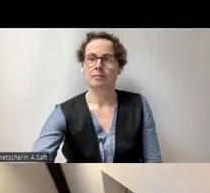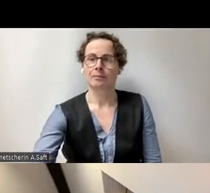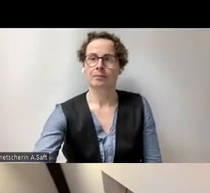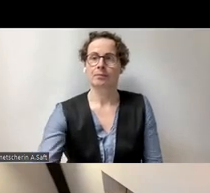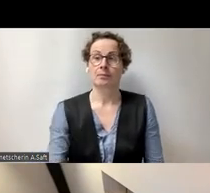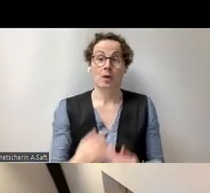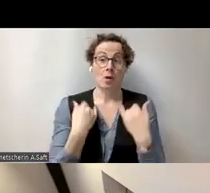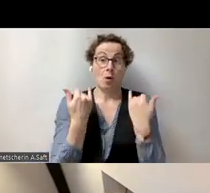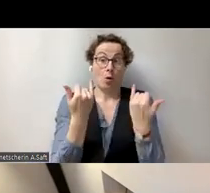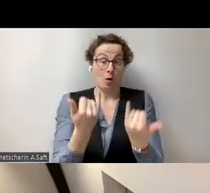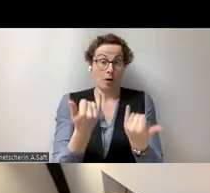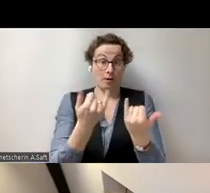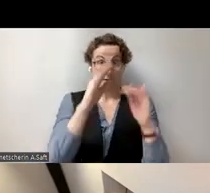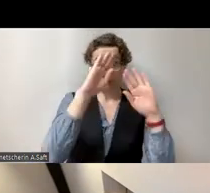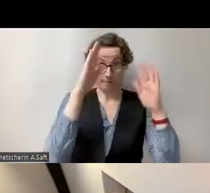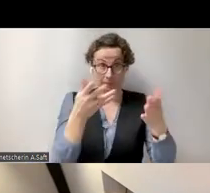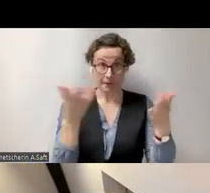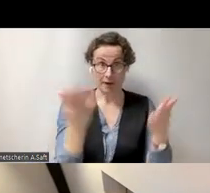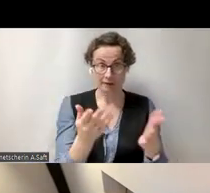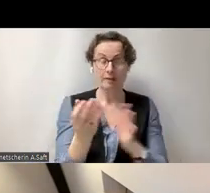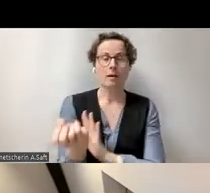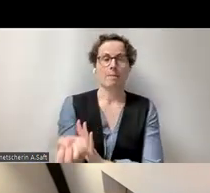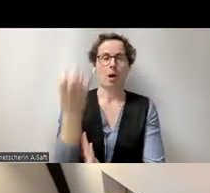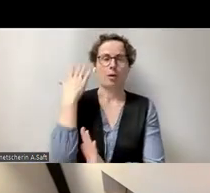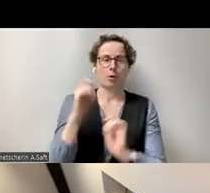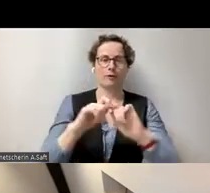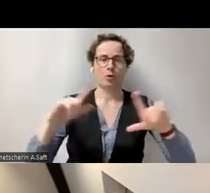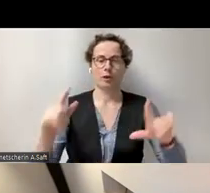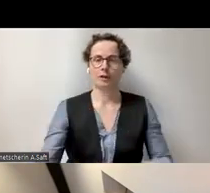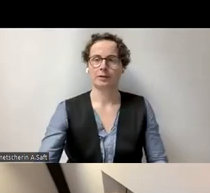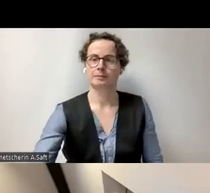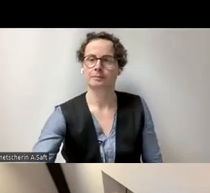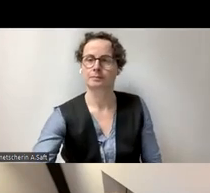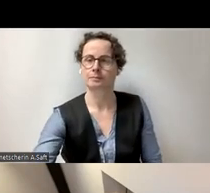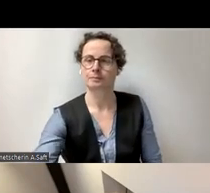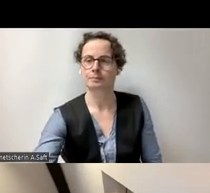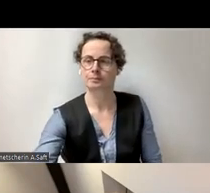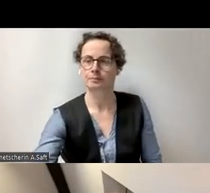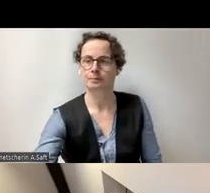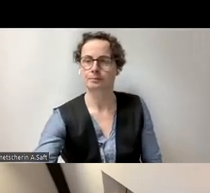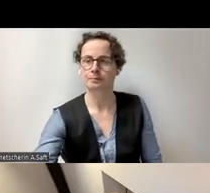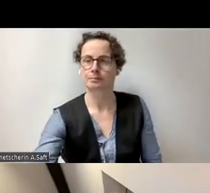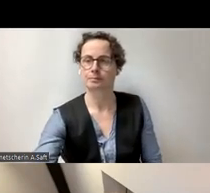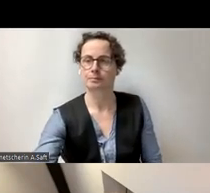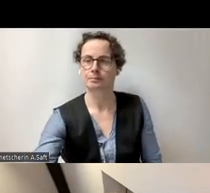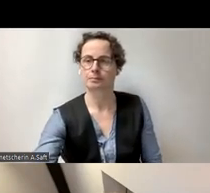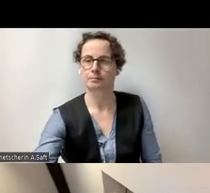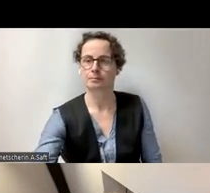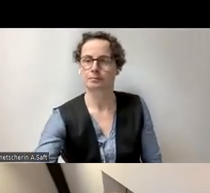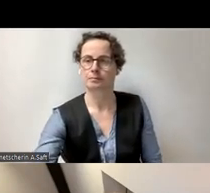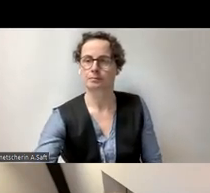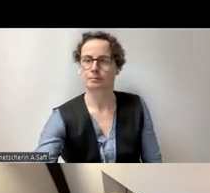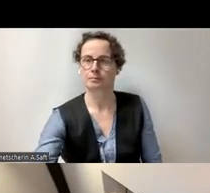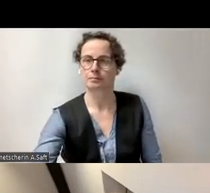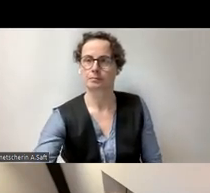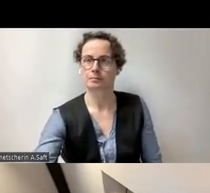konzentrieren wir uns auf PowerPoint Folien. So Microsoft-PowerPoint Folien, weil die am